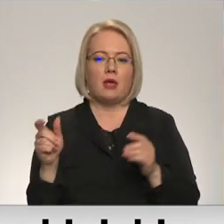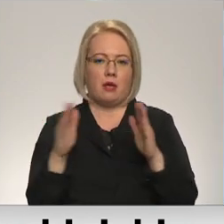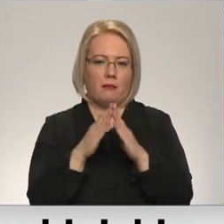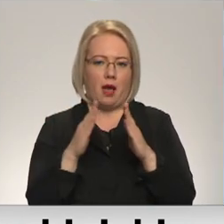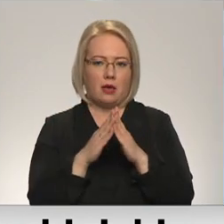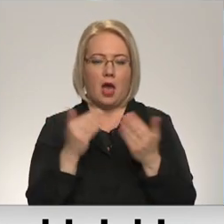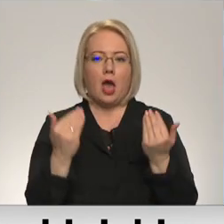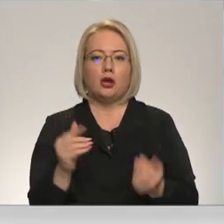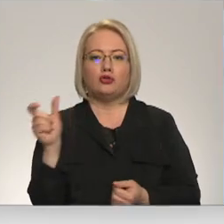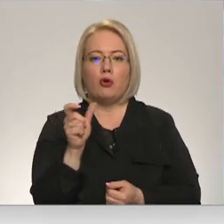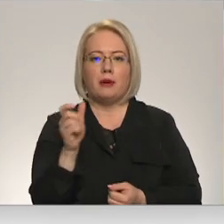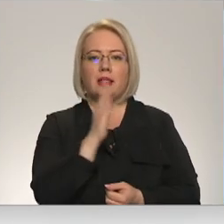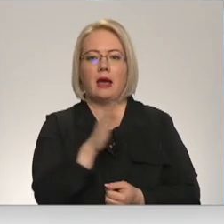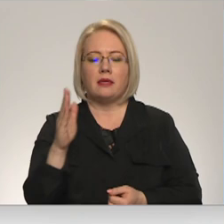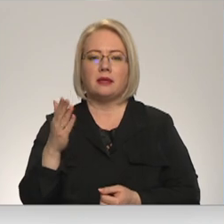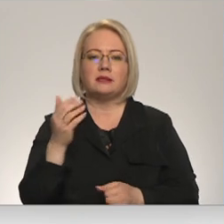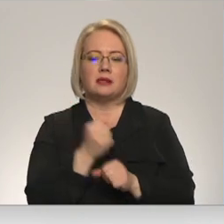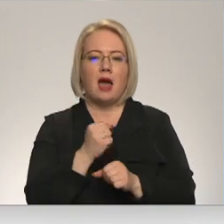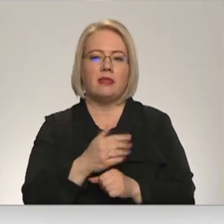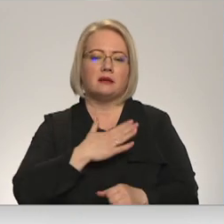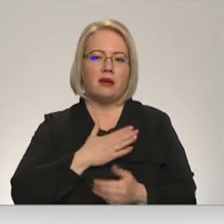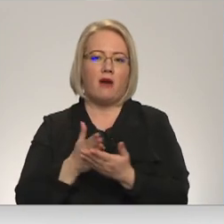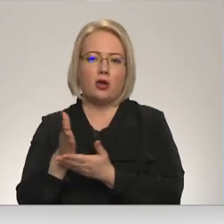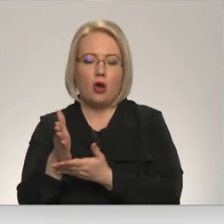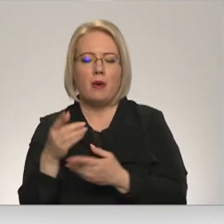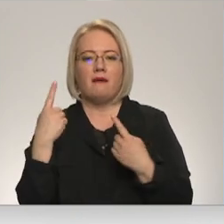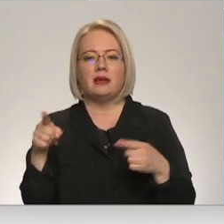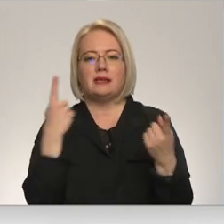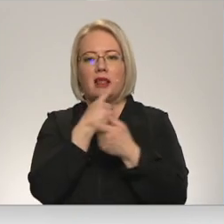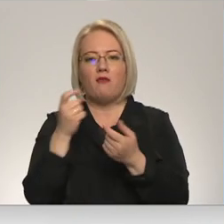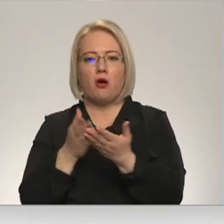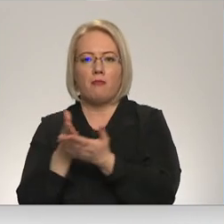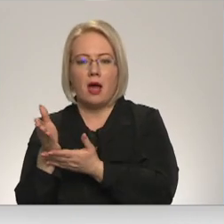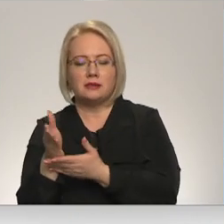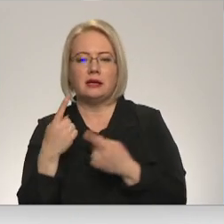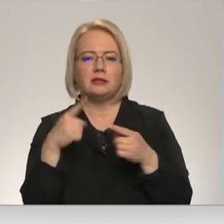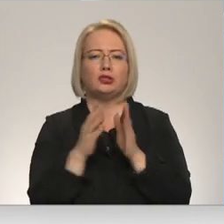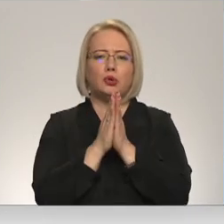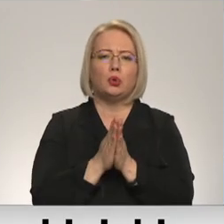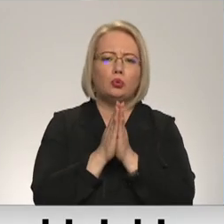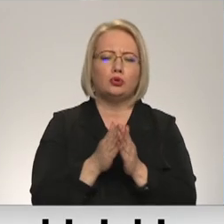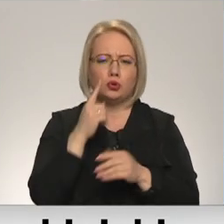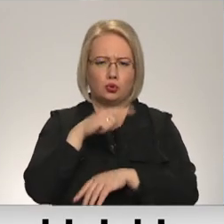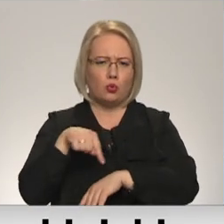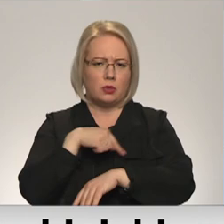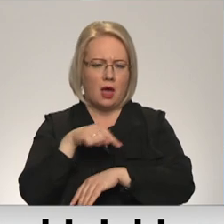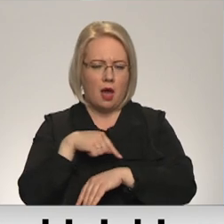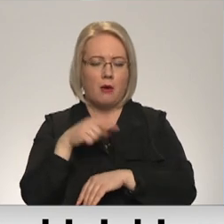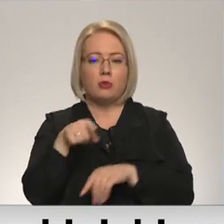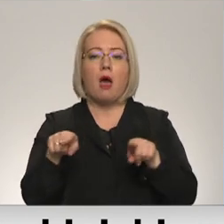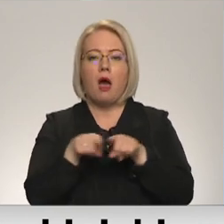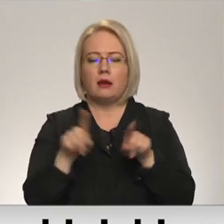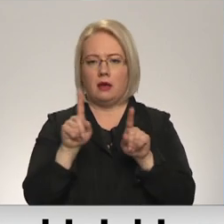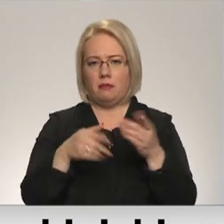Šobrīd katrs strādā savā frontē. Kadam tā ir informācijas fronte, kāds lūdzas, stundām. Un tā ir arī